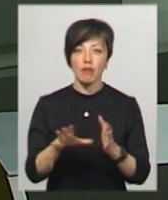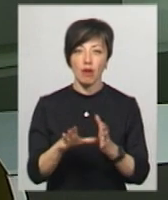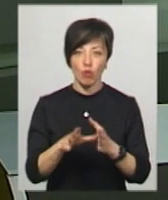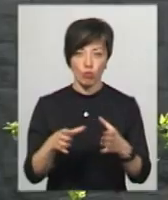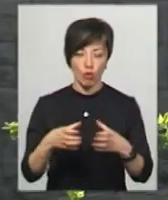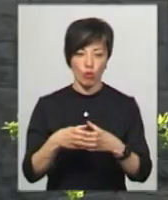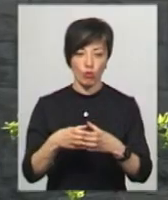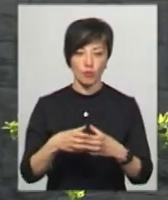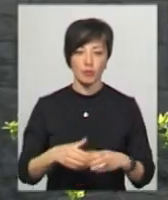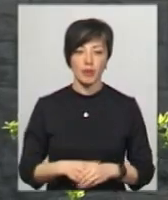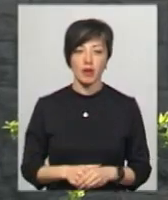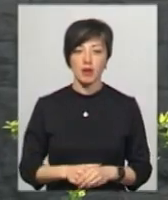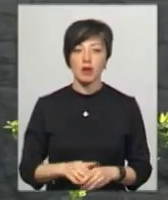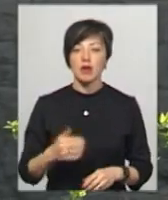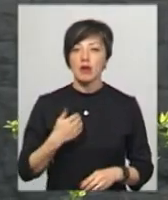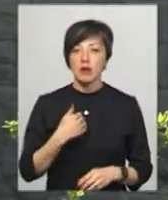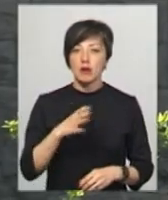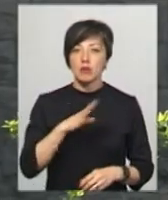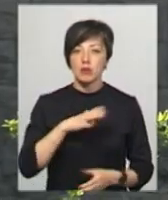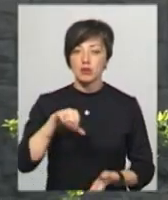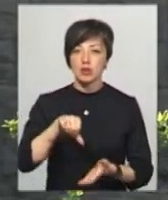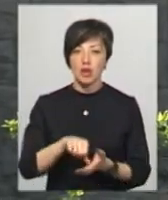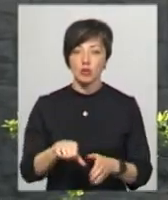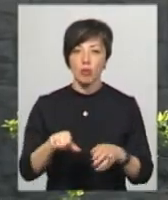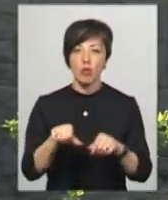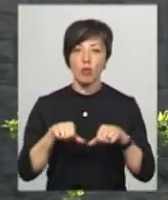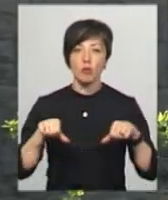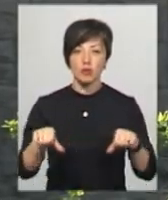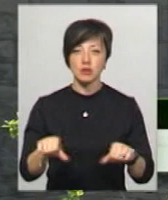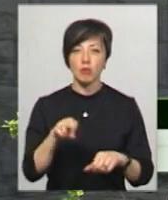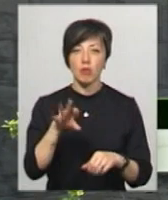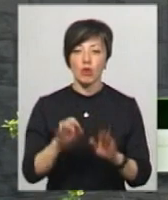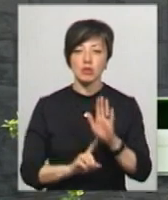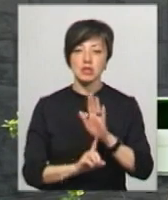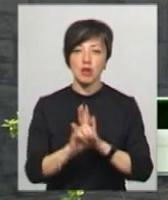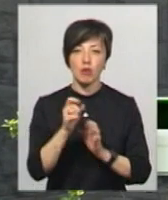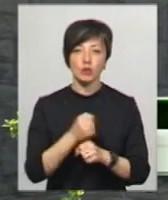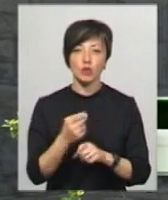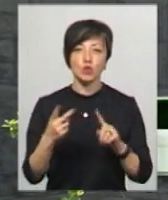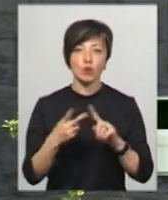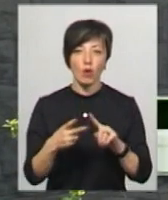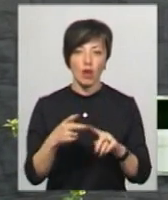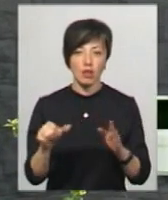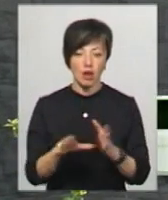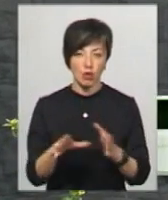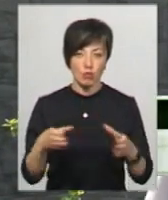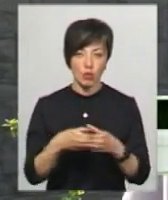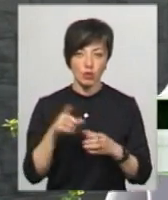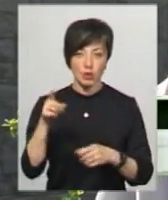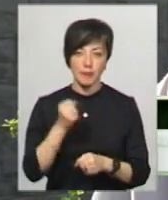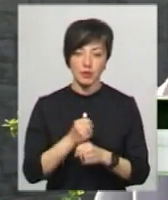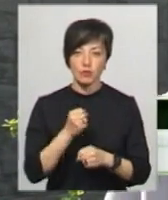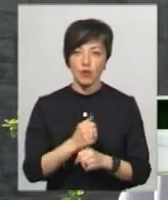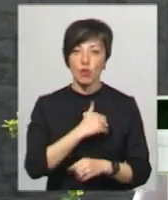Був членом урядової комісії по запуску другого енергоблоку. Там працював.